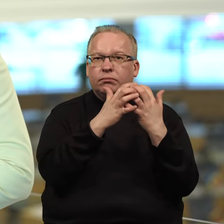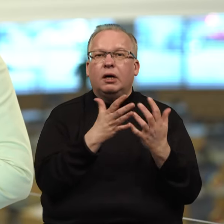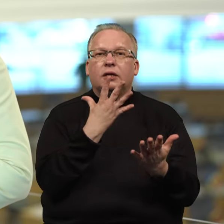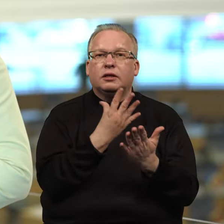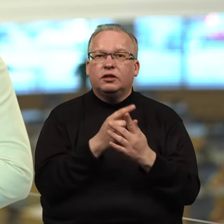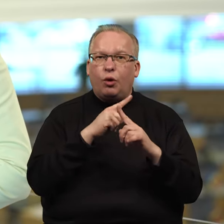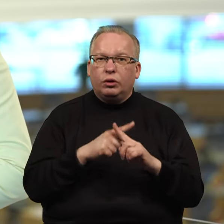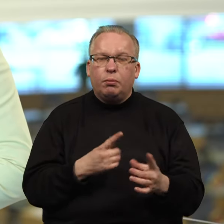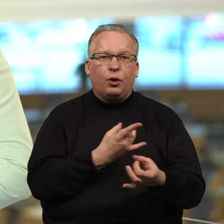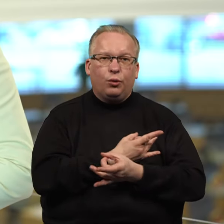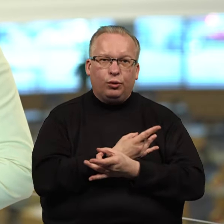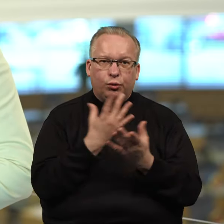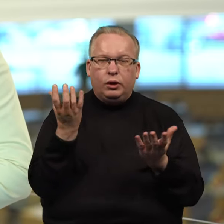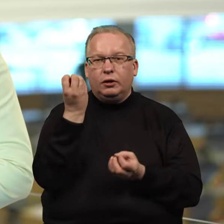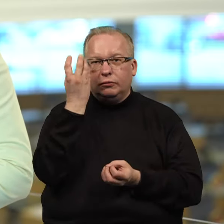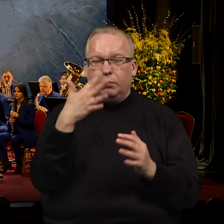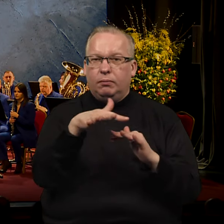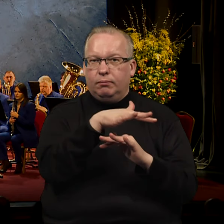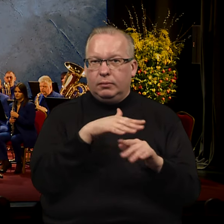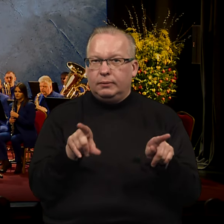savimone ir kultūrinį samoningumą.